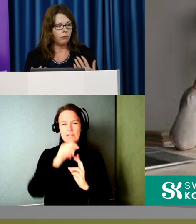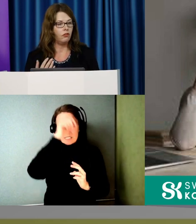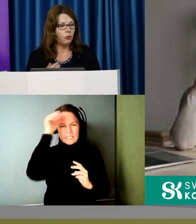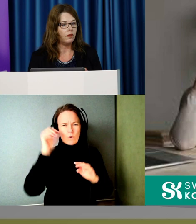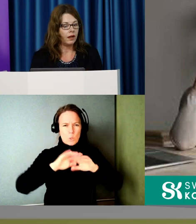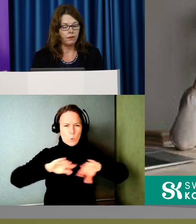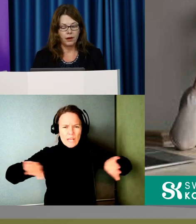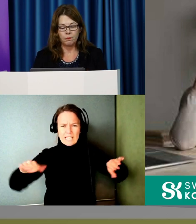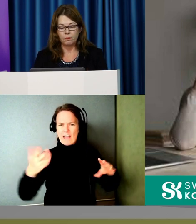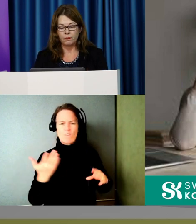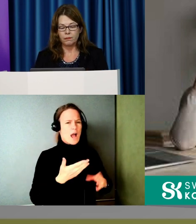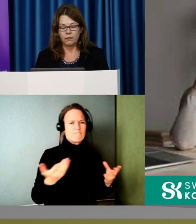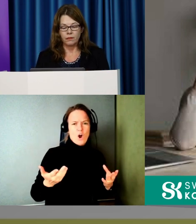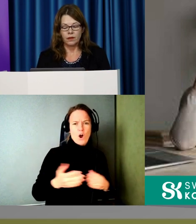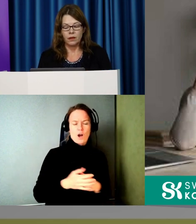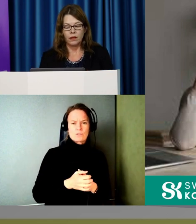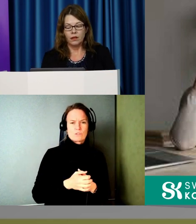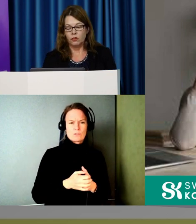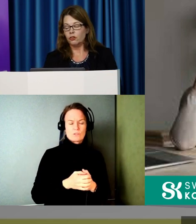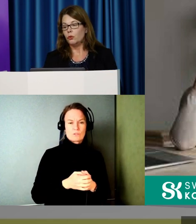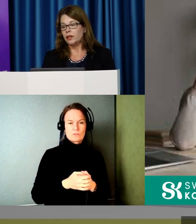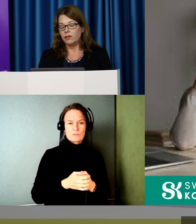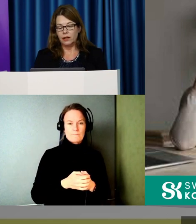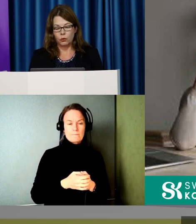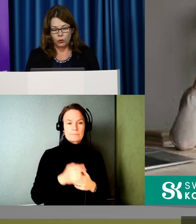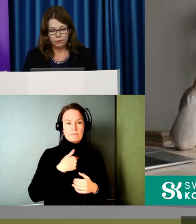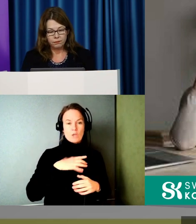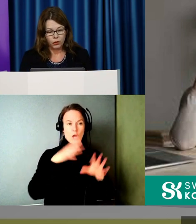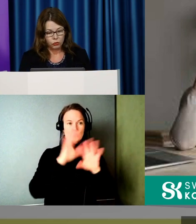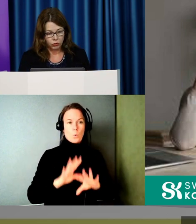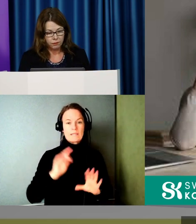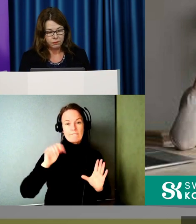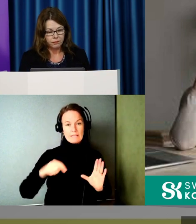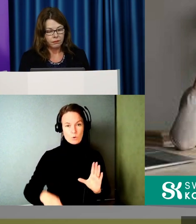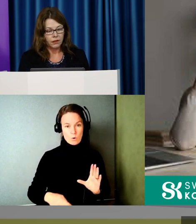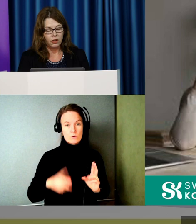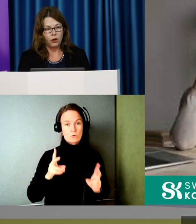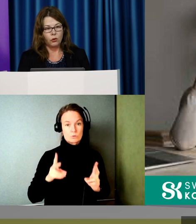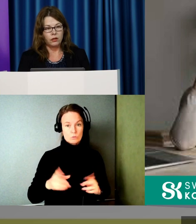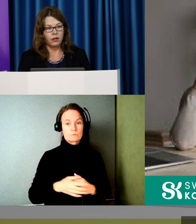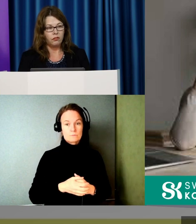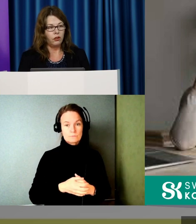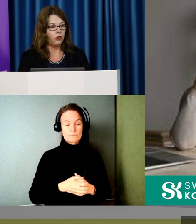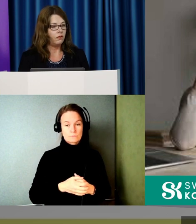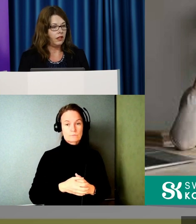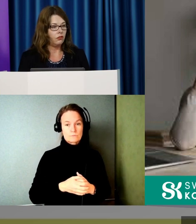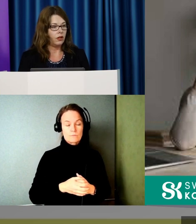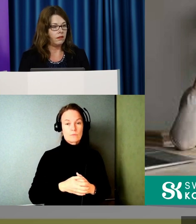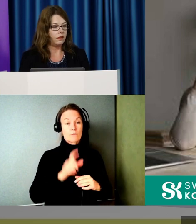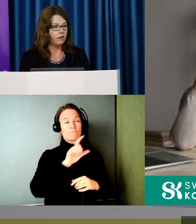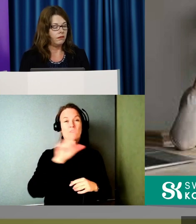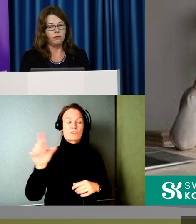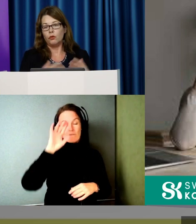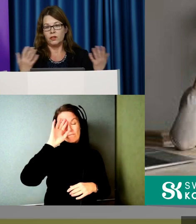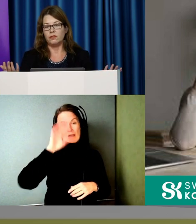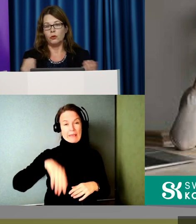skilja dem ifrån varandra. Vi har dolda villkor också. Och företagen vet ju